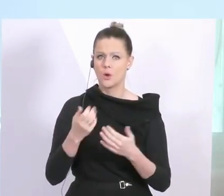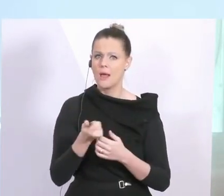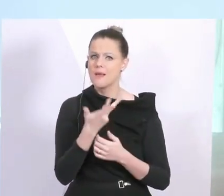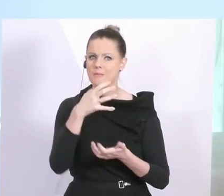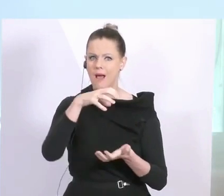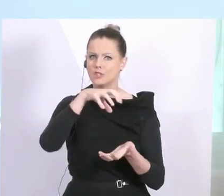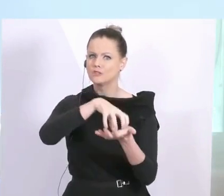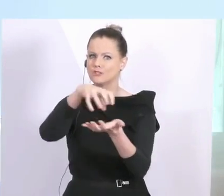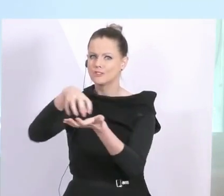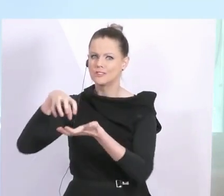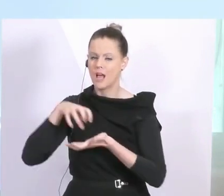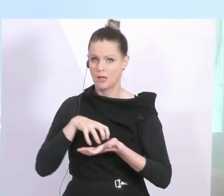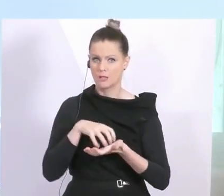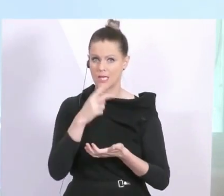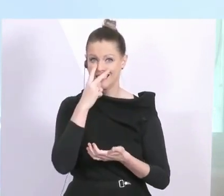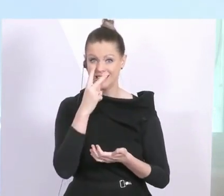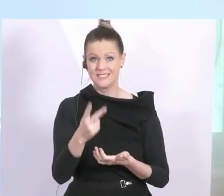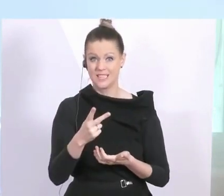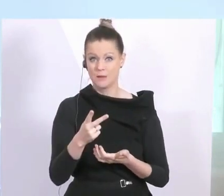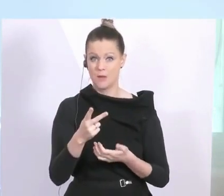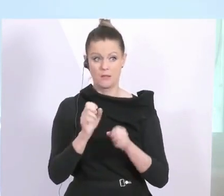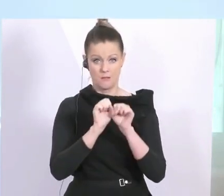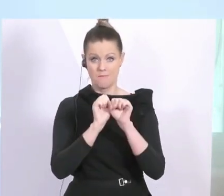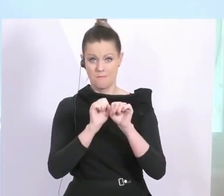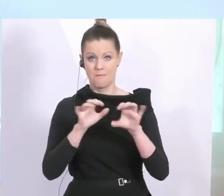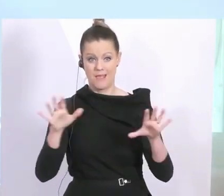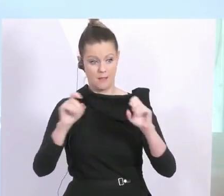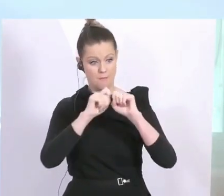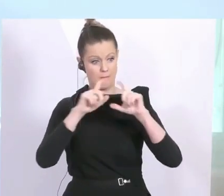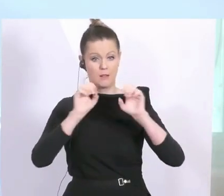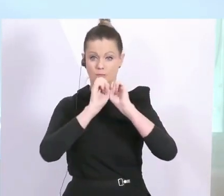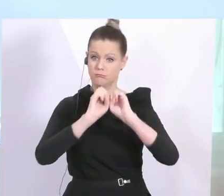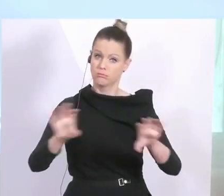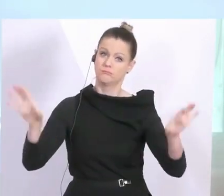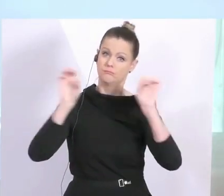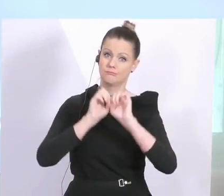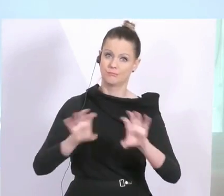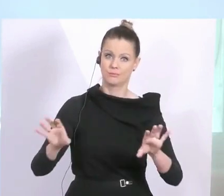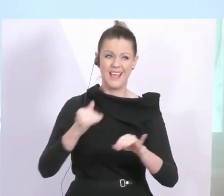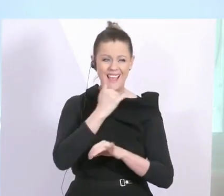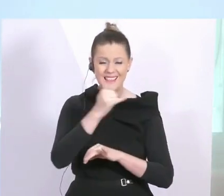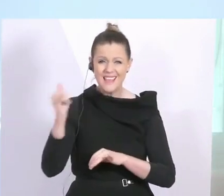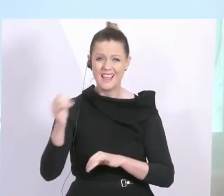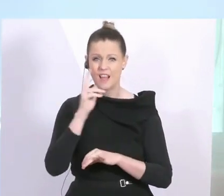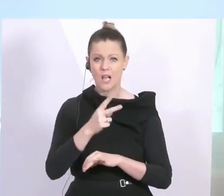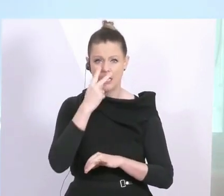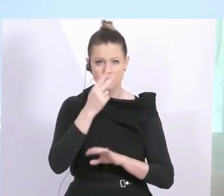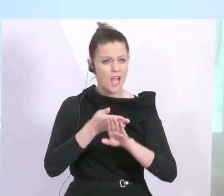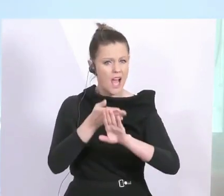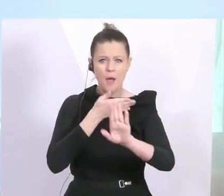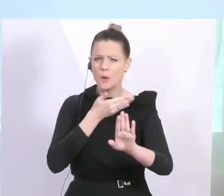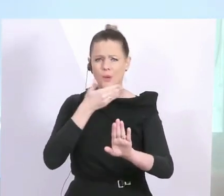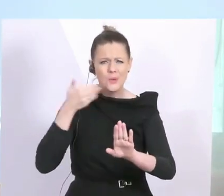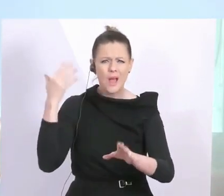Städten, dass ganz offenkundig über die Medien Bilder verbreitet wurden, wo jeder sehen konnte, dass diese Abstände nicht